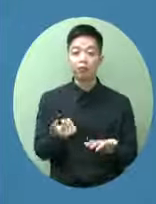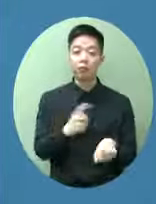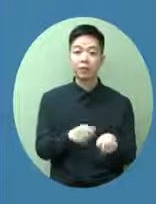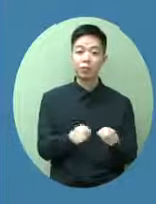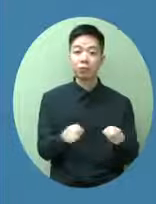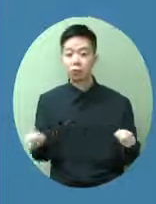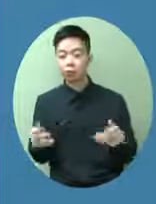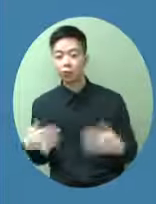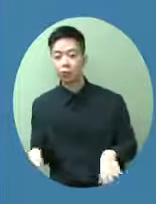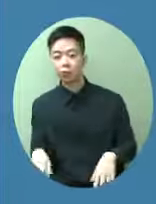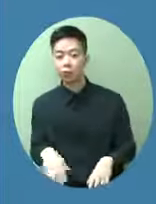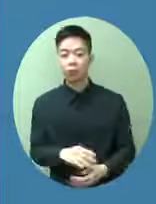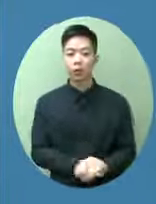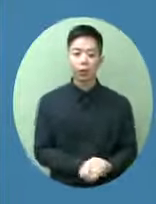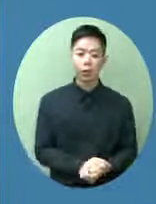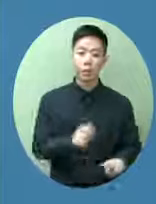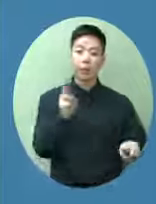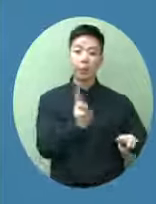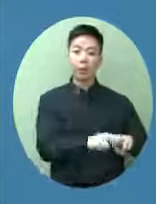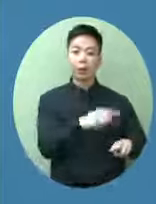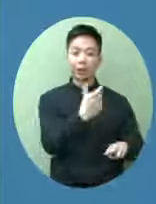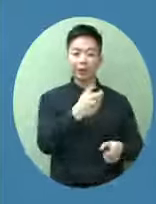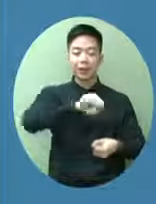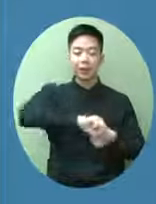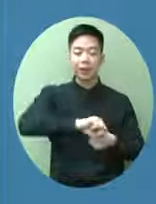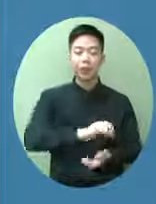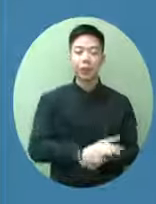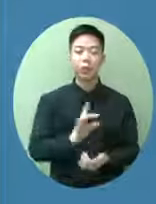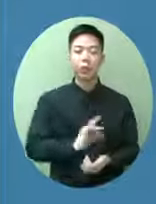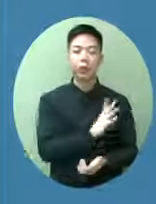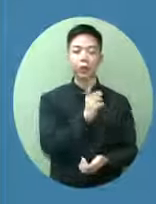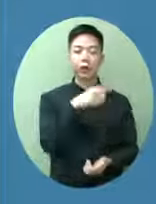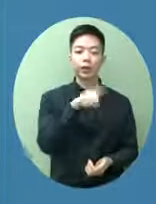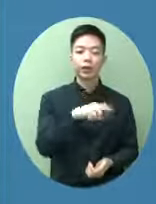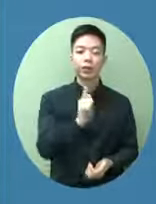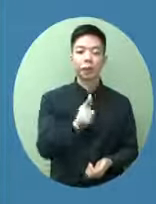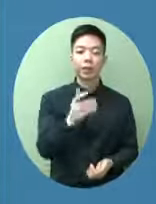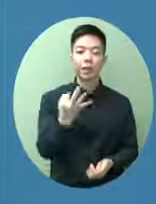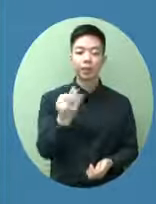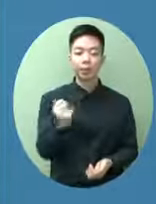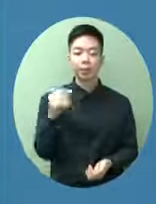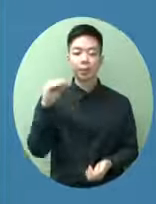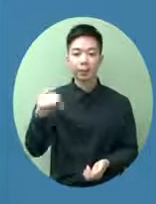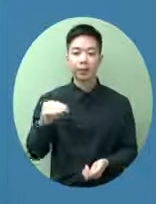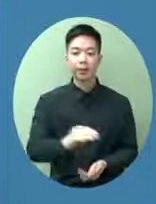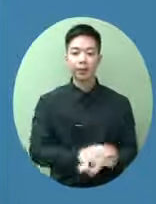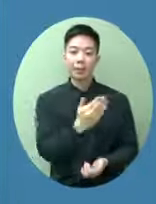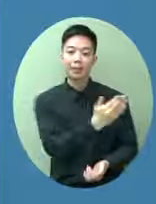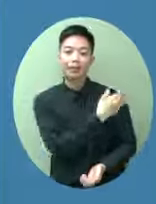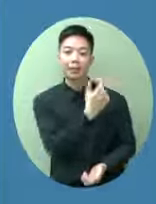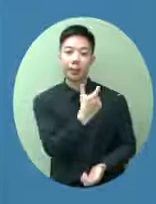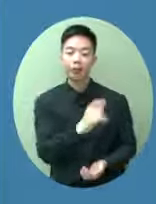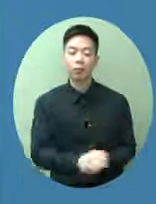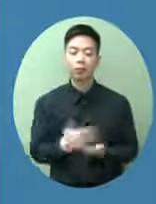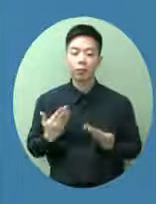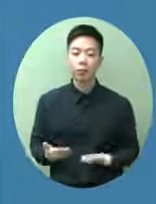要增加原本應該是一千八百三十億元的承擔額現在我們會為